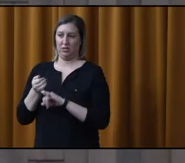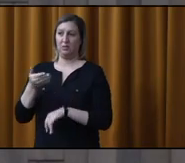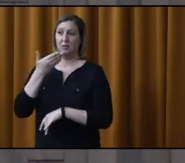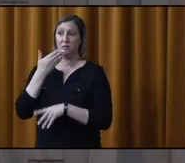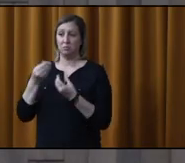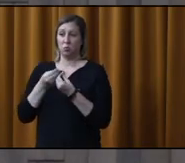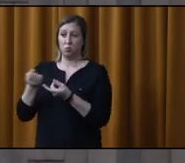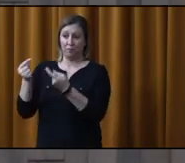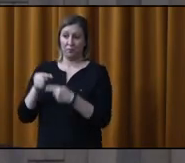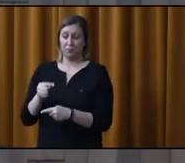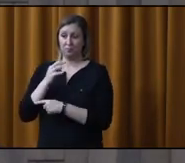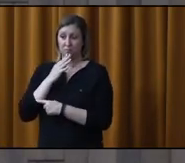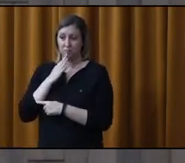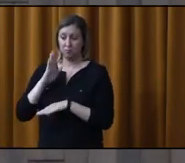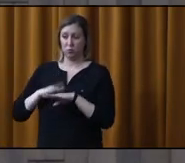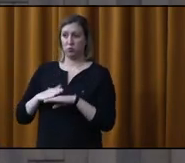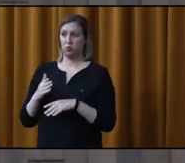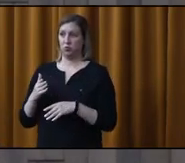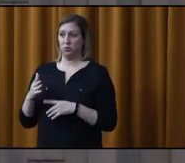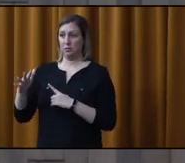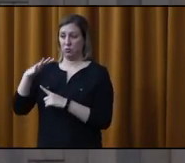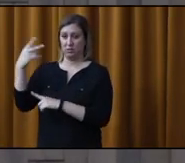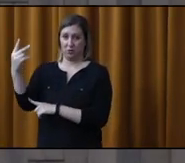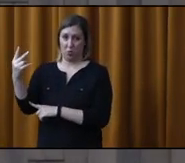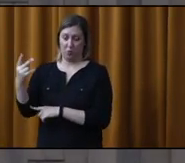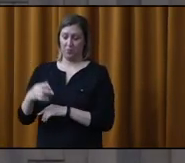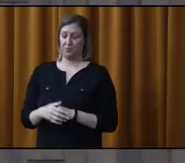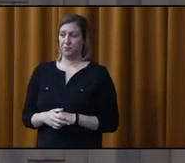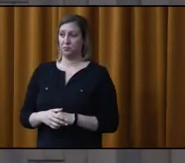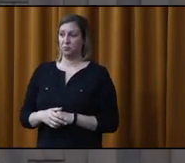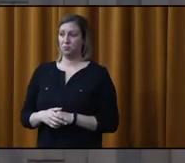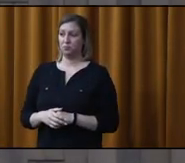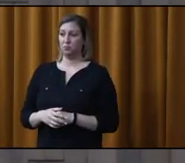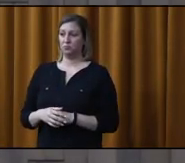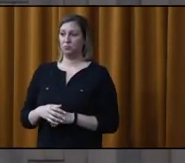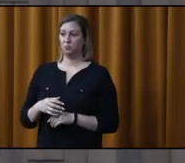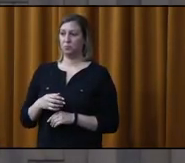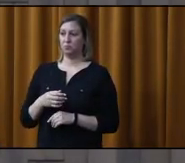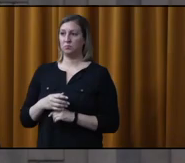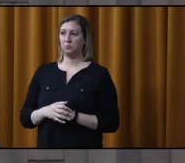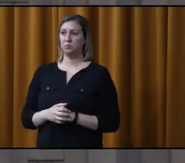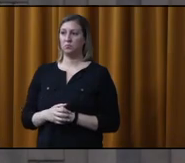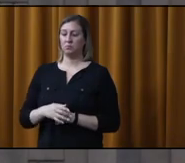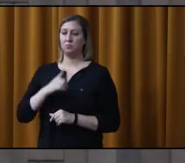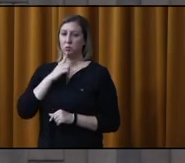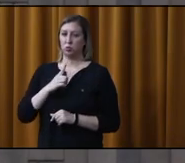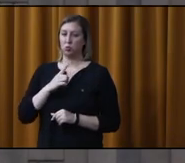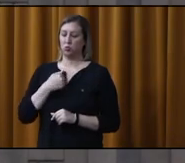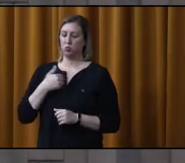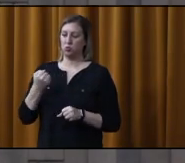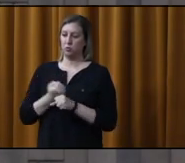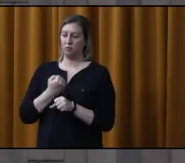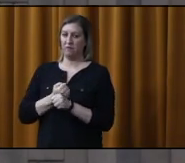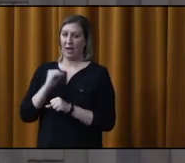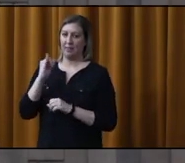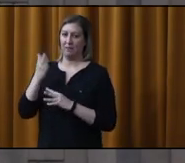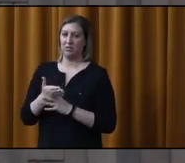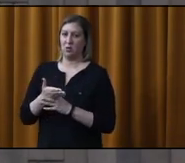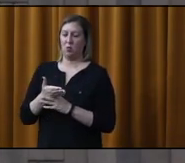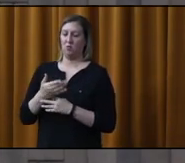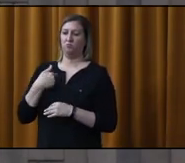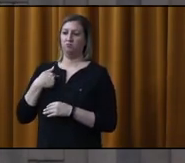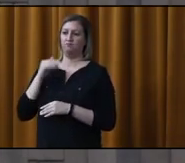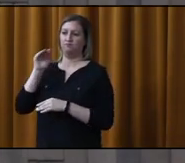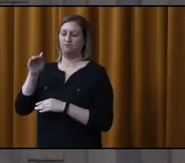beaucoup d'être venu nous interpeller sur le dossier. On va définitivement faire des interventions et puis interpeller le